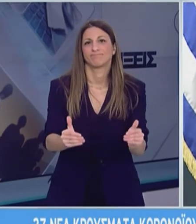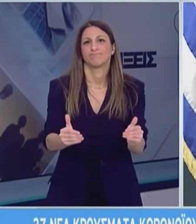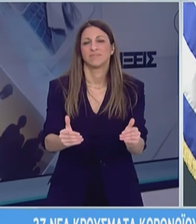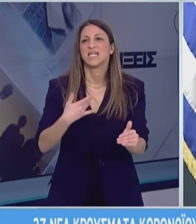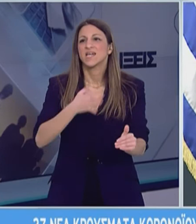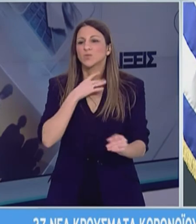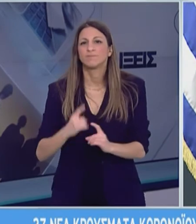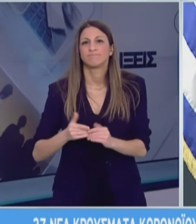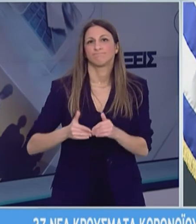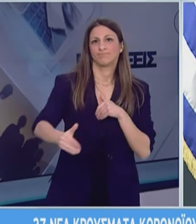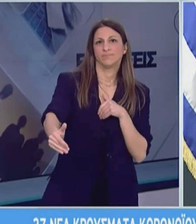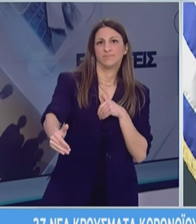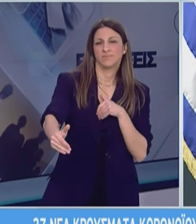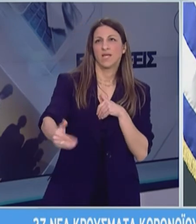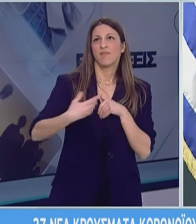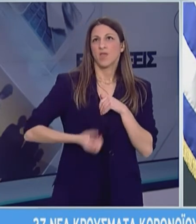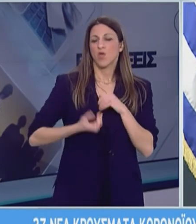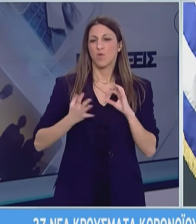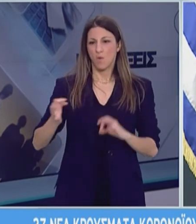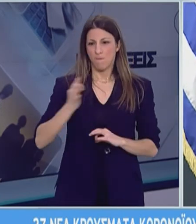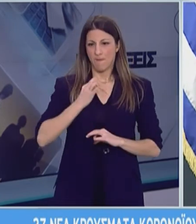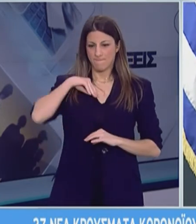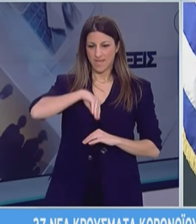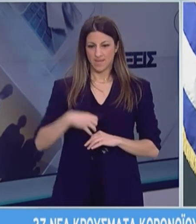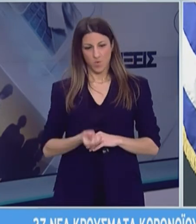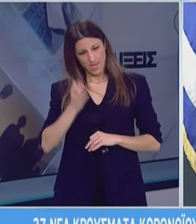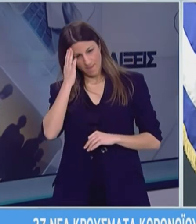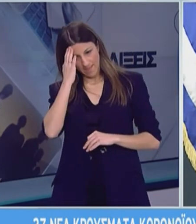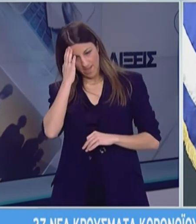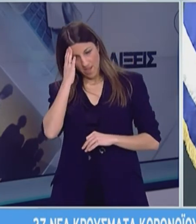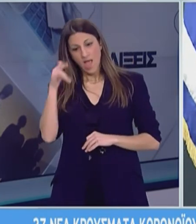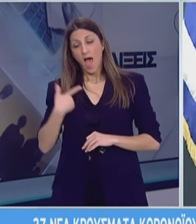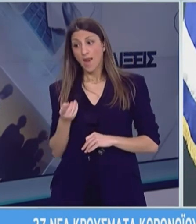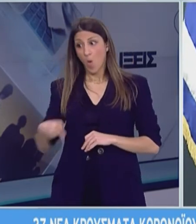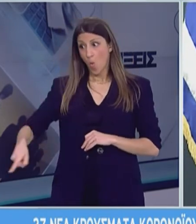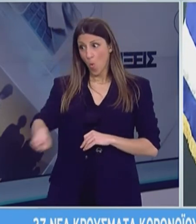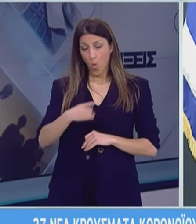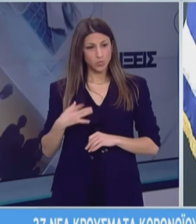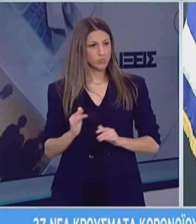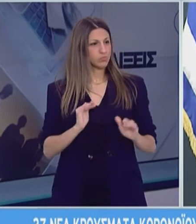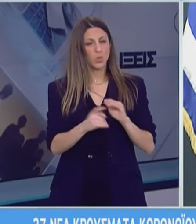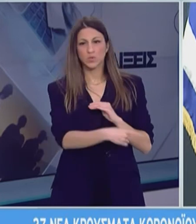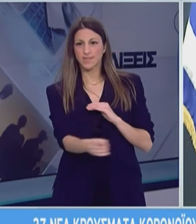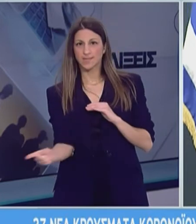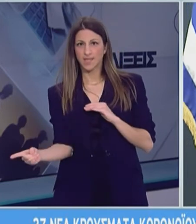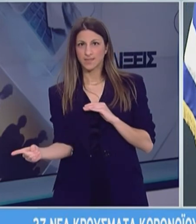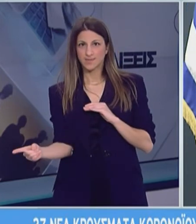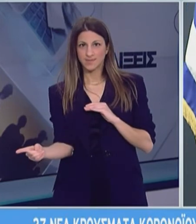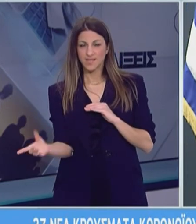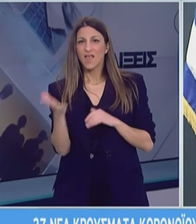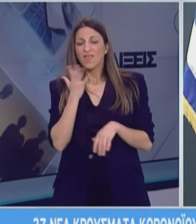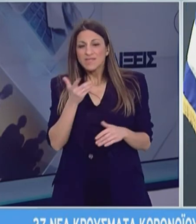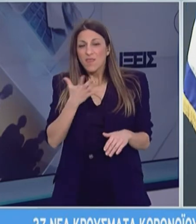απόστασης πρέπει να θερούμε τον εαυτό μας ως ήδη μολυσμένο είδατε ότι πολλοί είναι και ασυμπτωματικοί άρα ο λόγος που το κάνουμε είναι ότι δεν θέλουμε να ακολουθήσουμε όλοι μαζί